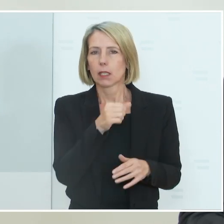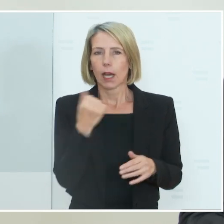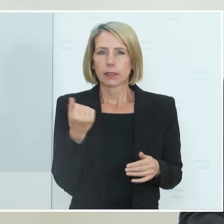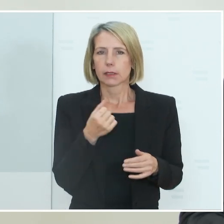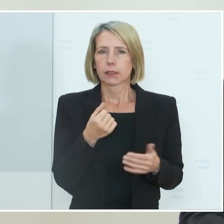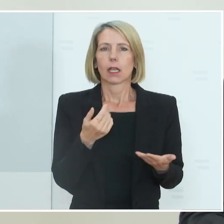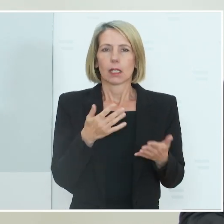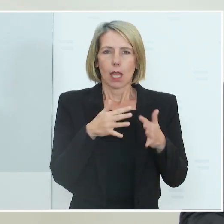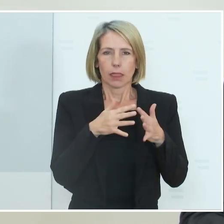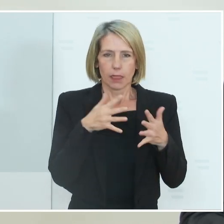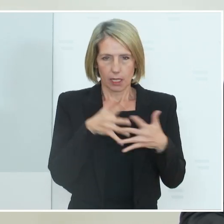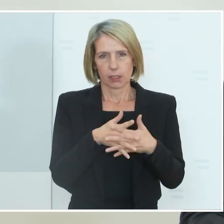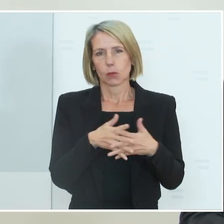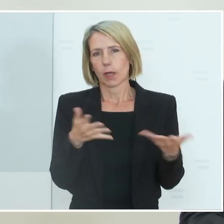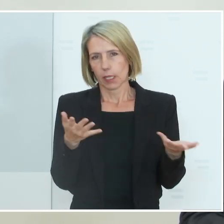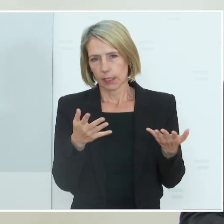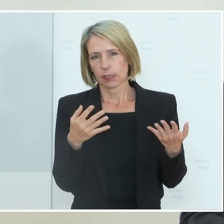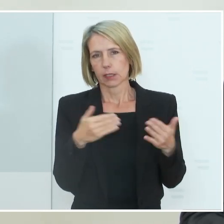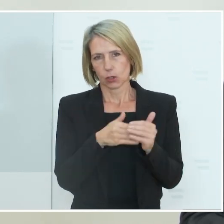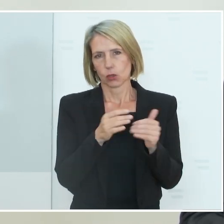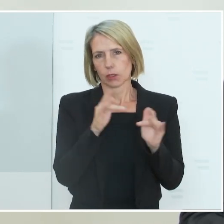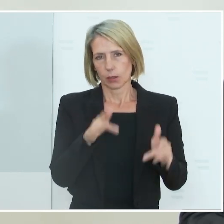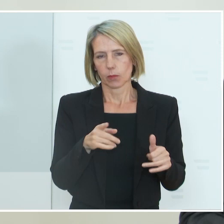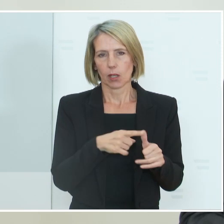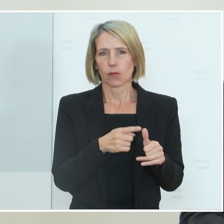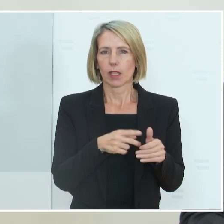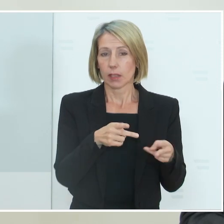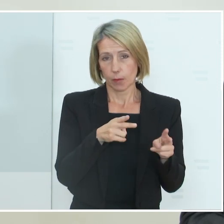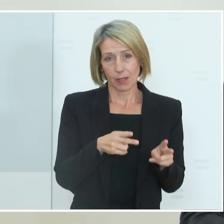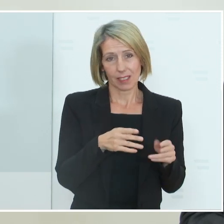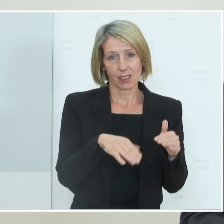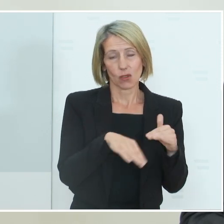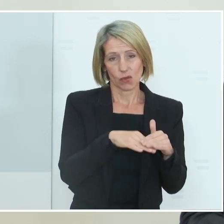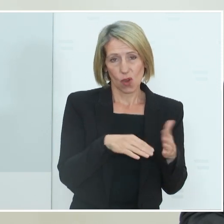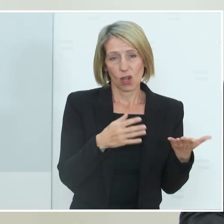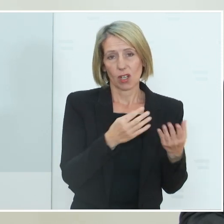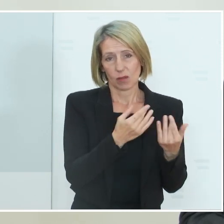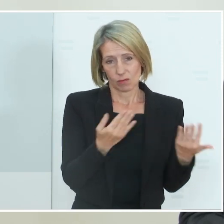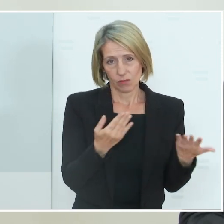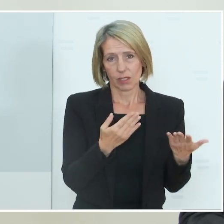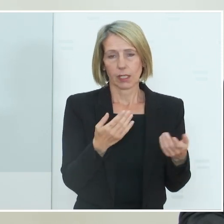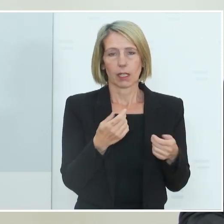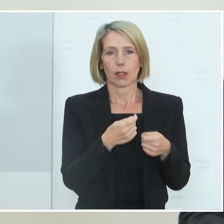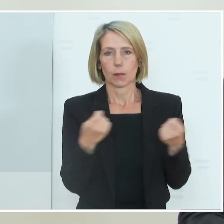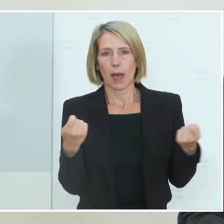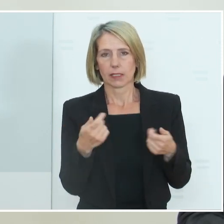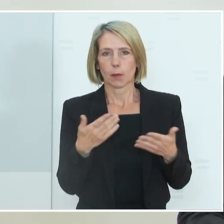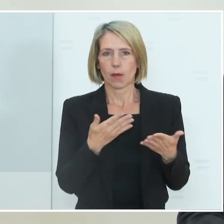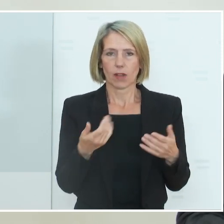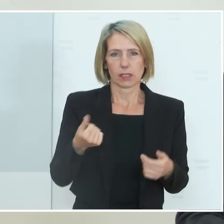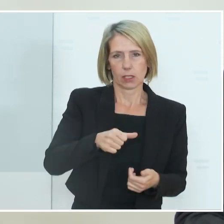transparentes System geschaffen, ab welcher Auslastung der Intensivstationen welche Maßnahmen dazukommen.